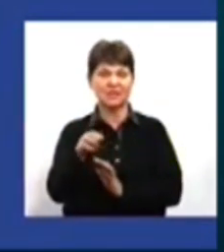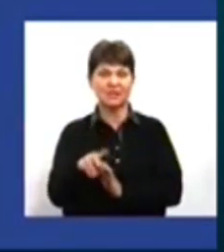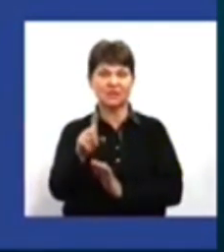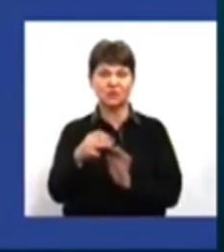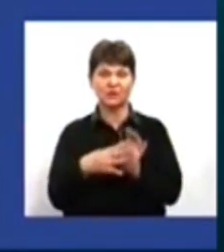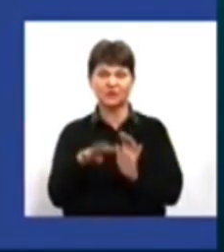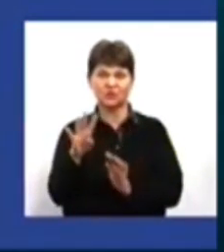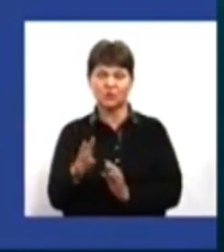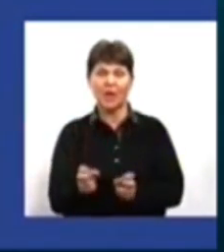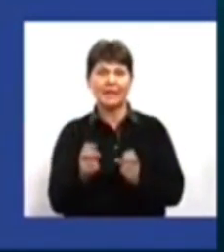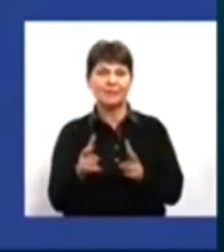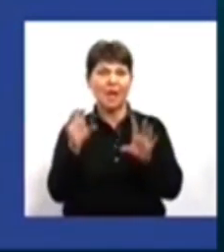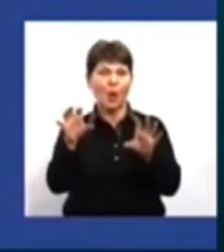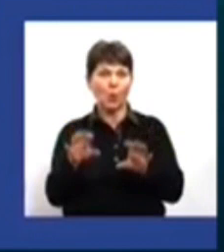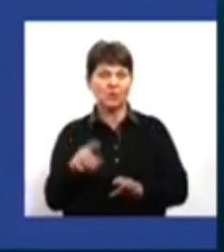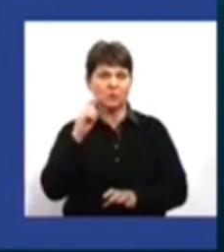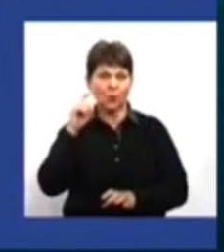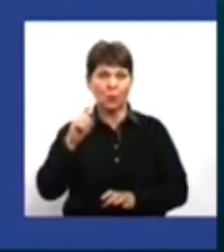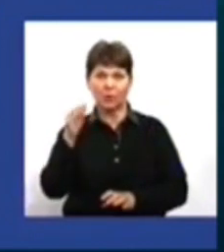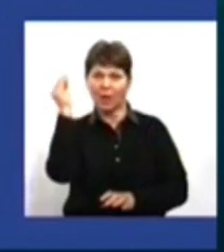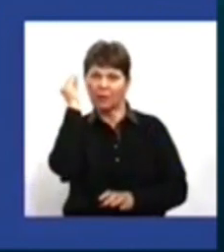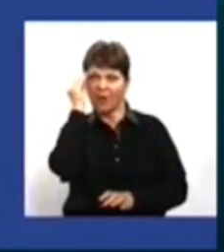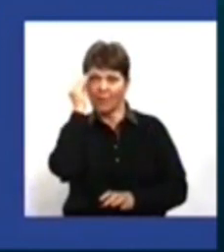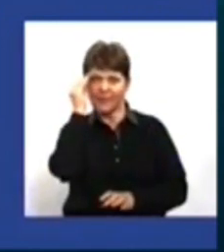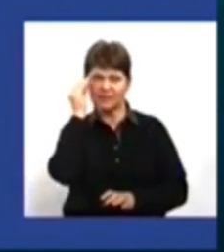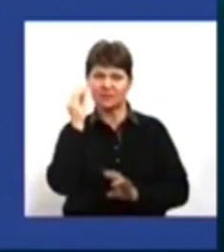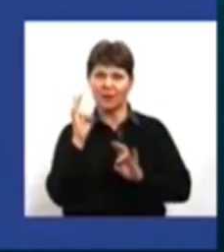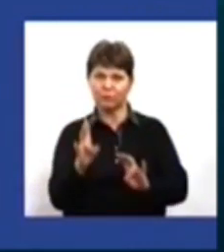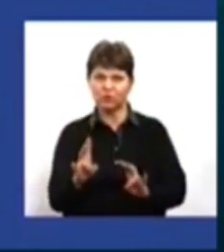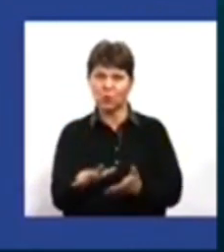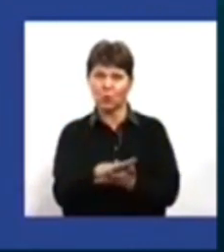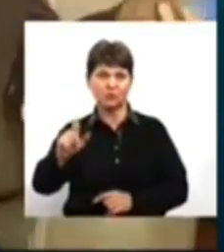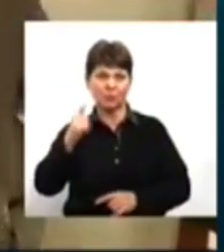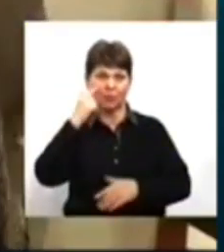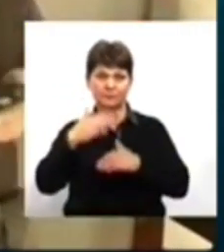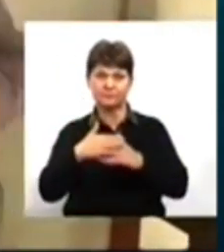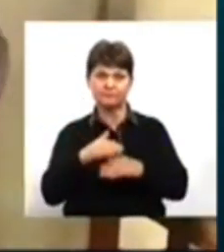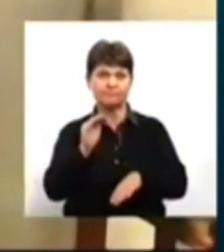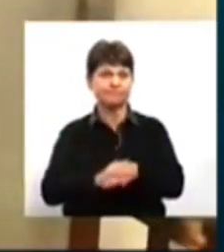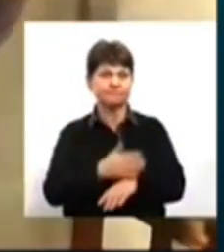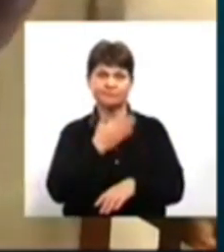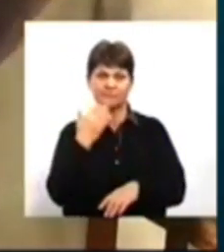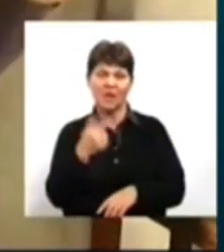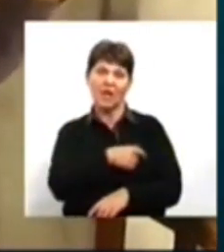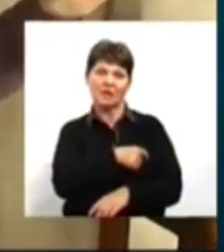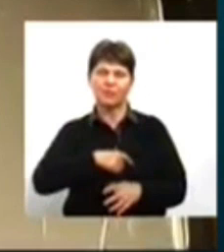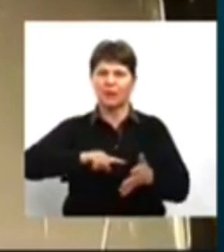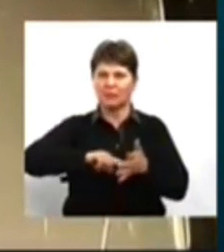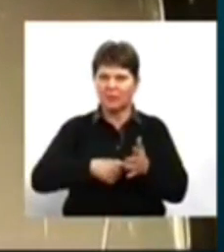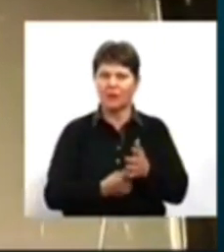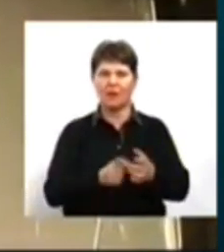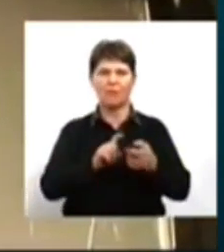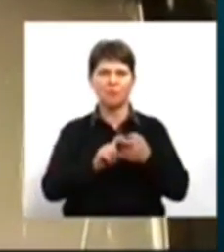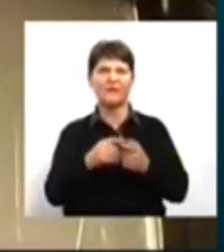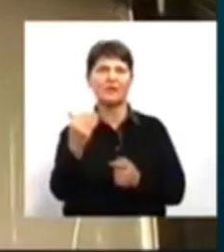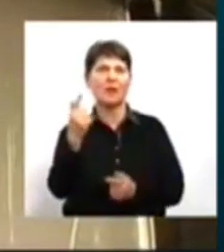КК України. Це умисне пошкодження або знищення майна. Депутатка вважає, що пожежа пов'язана із її